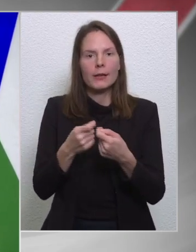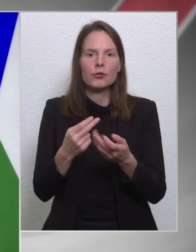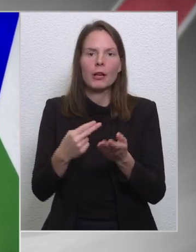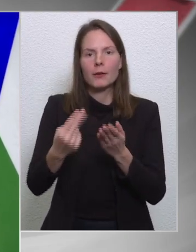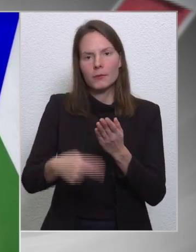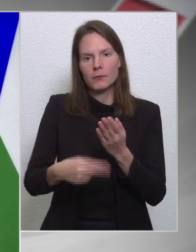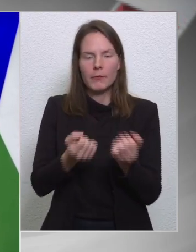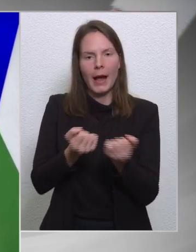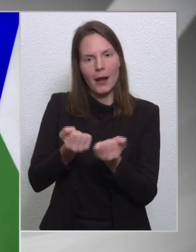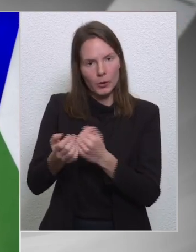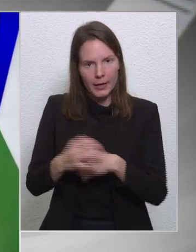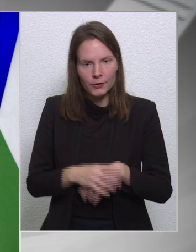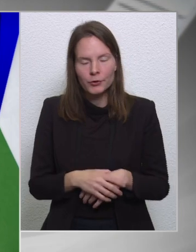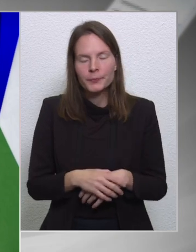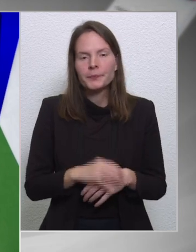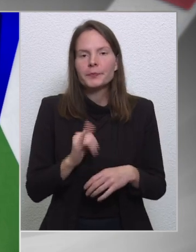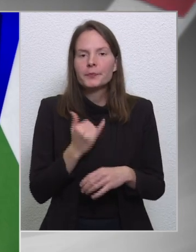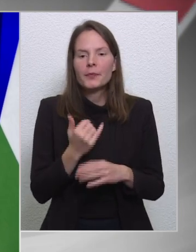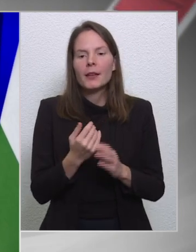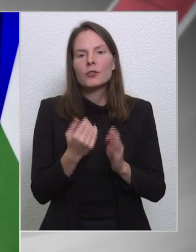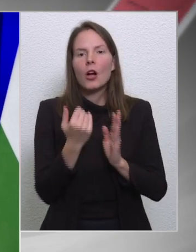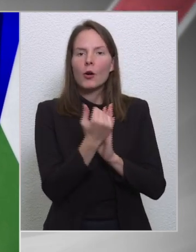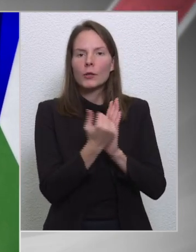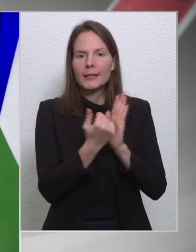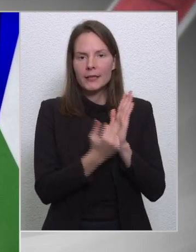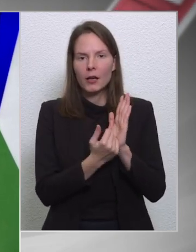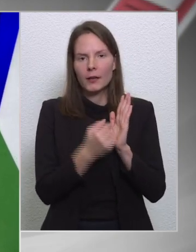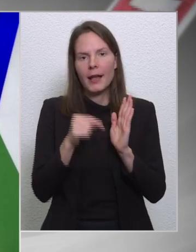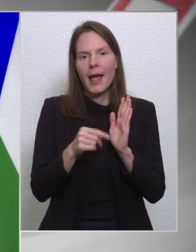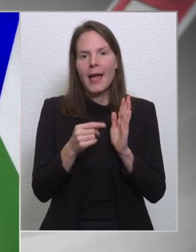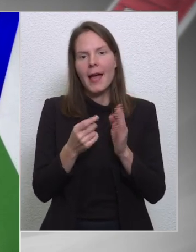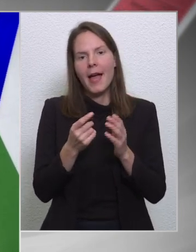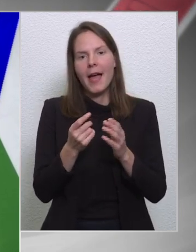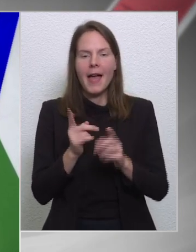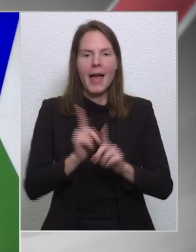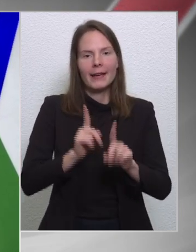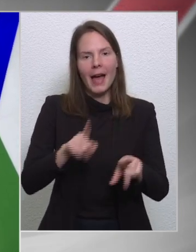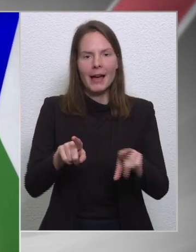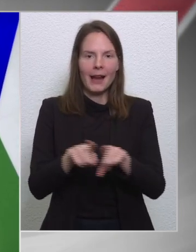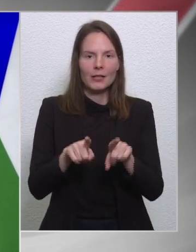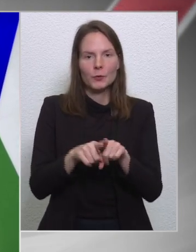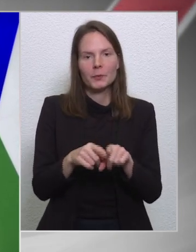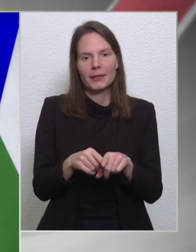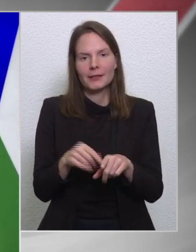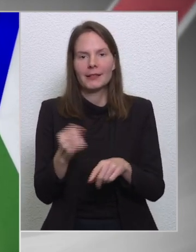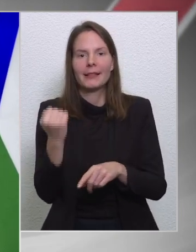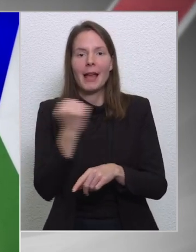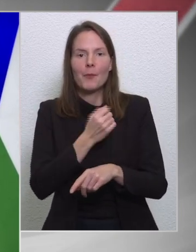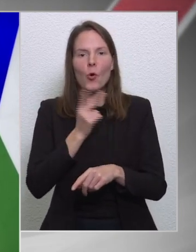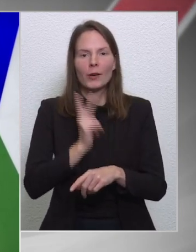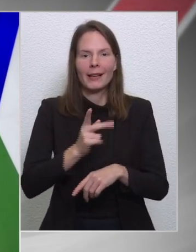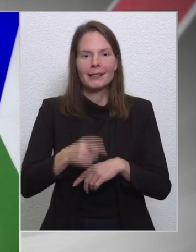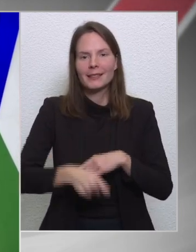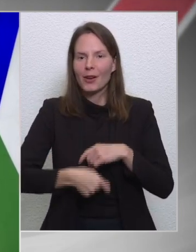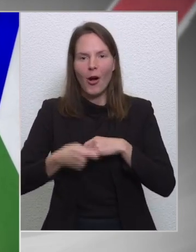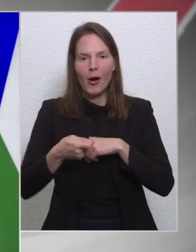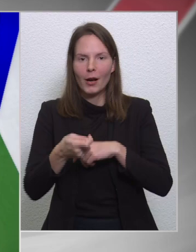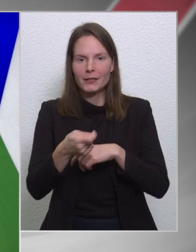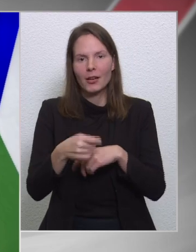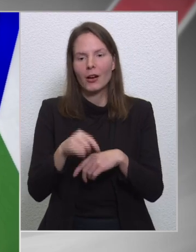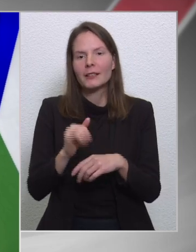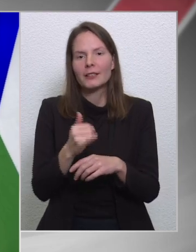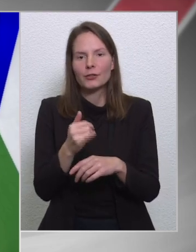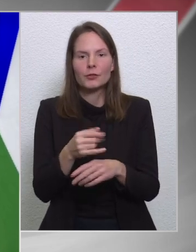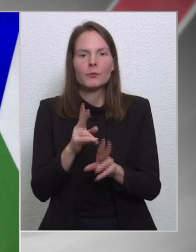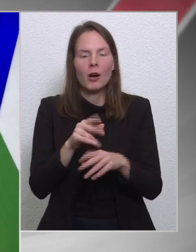És a kondicionalitási eljárás pedig egyfajta domokrész kardjaként majd, részben az európai parlamenti igényeket is